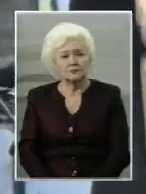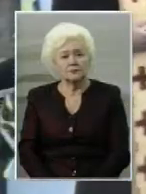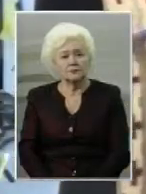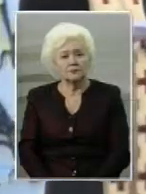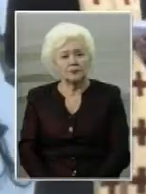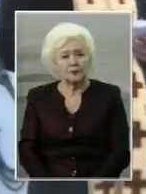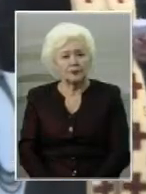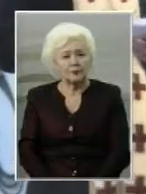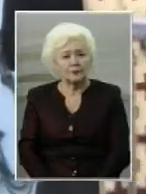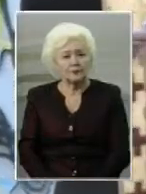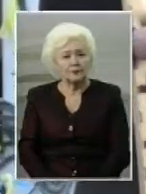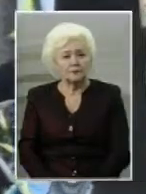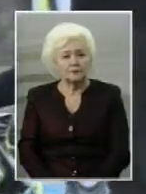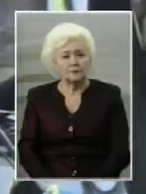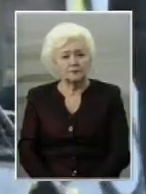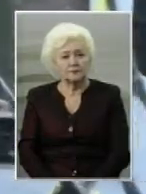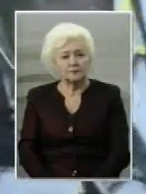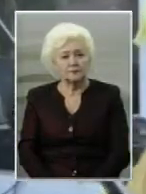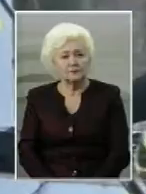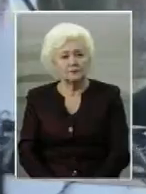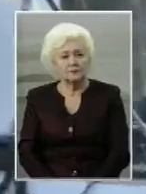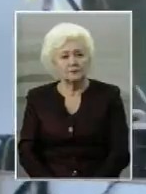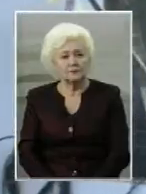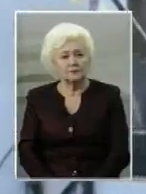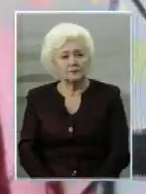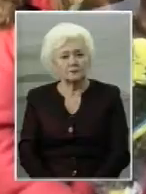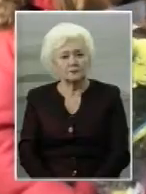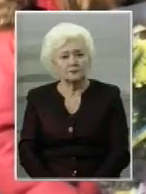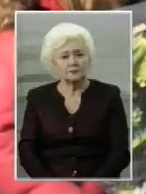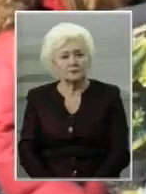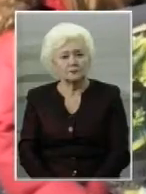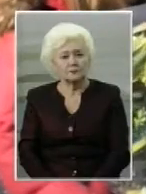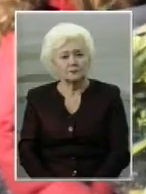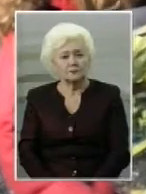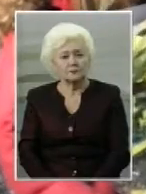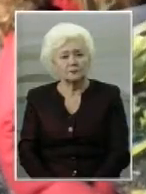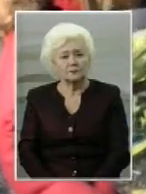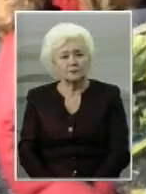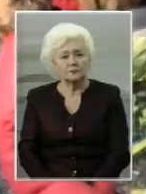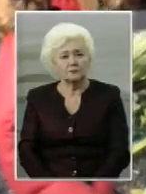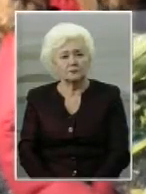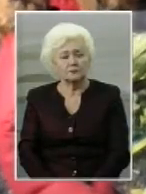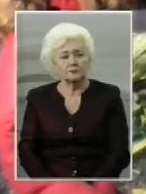вчасник, вчасник, вчасник,